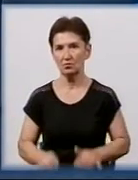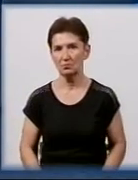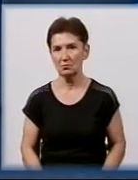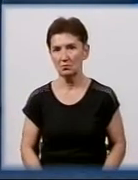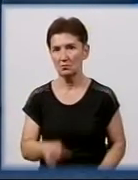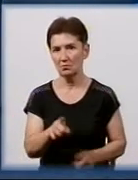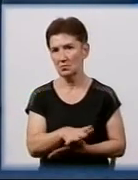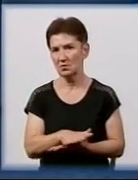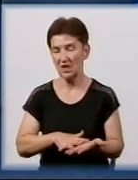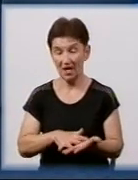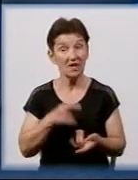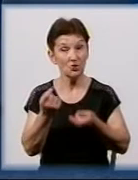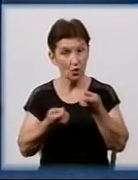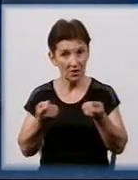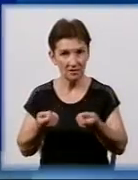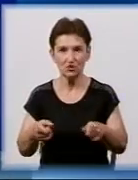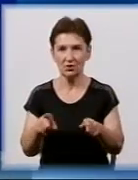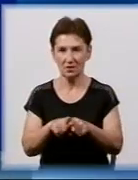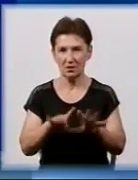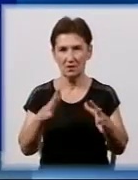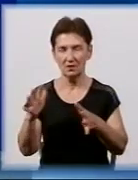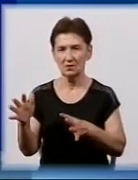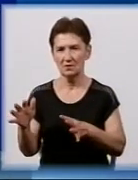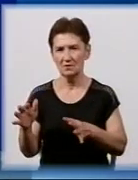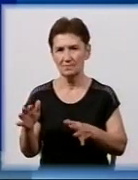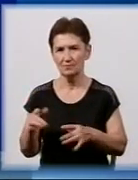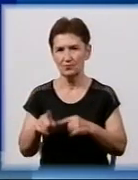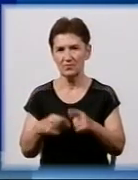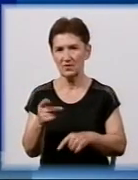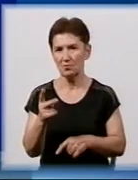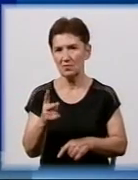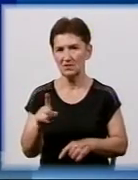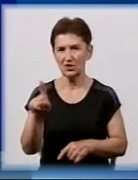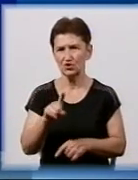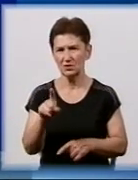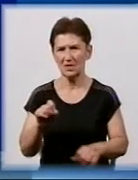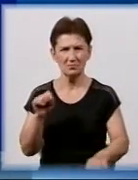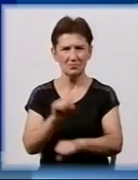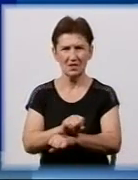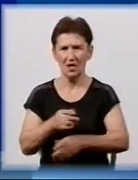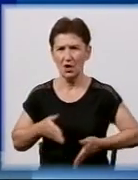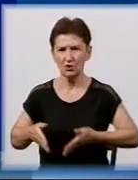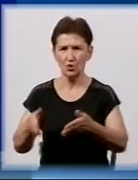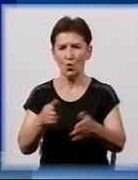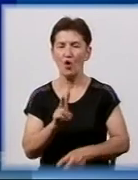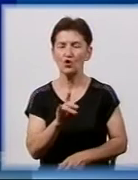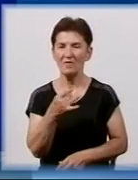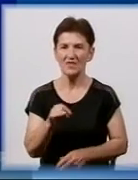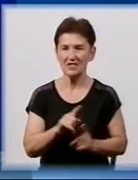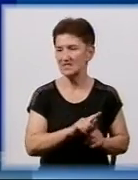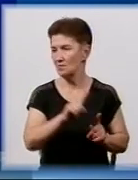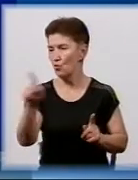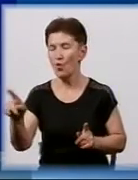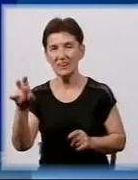Далі докладніше про ці та інші події. Півтори години зранку перекривали дорогу з Кропивницького на Кривий Ріг у селі